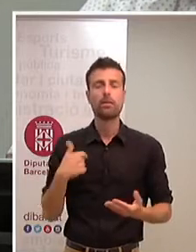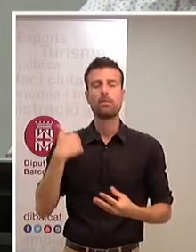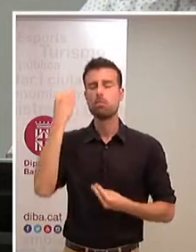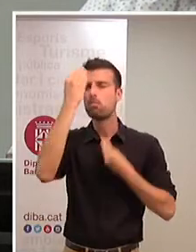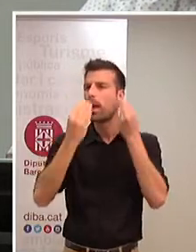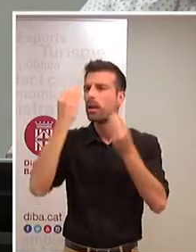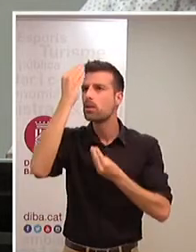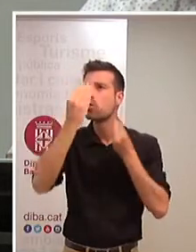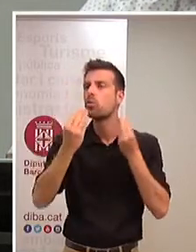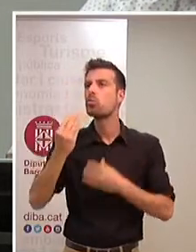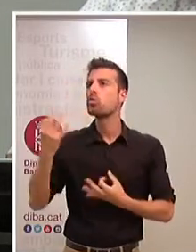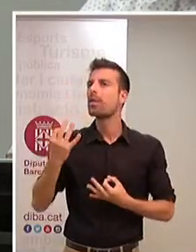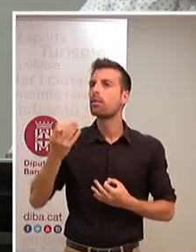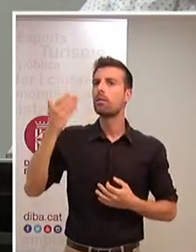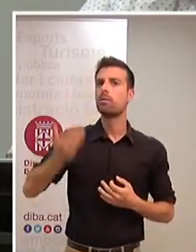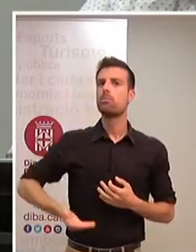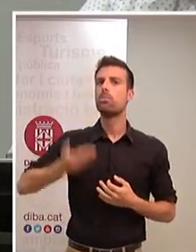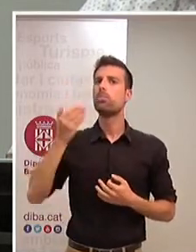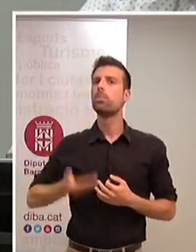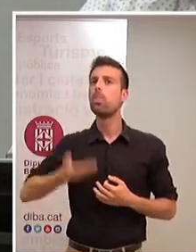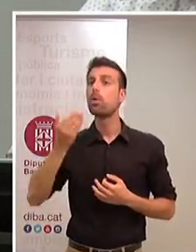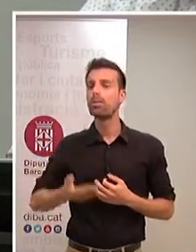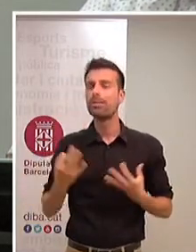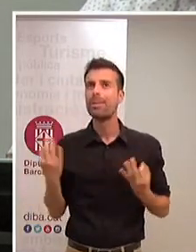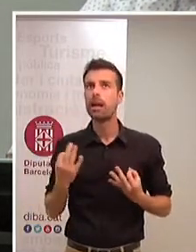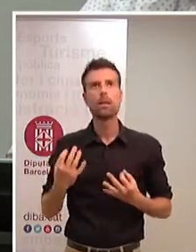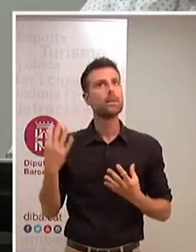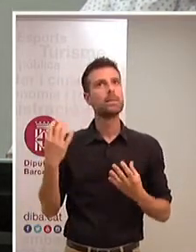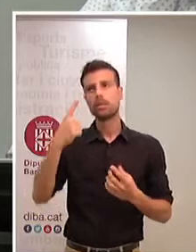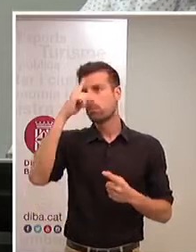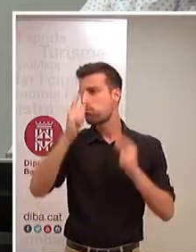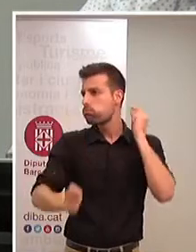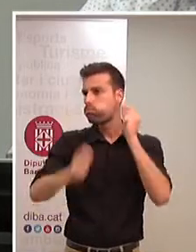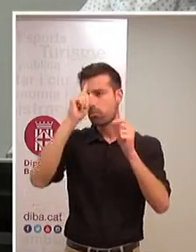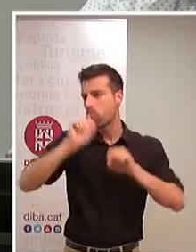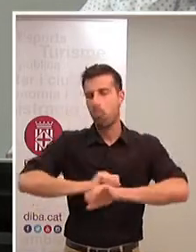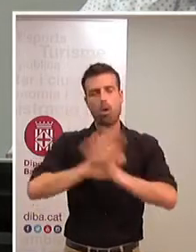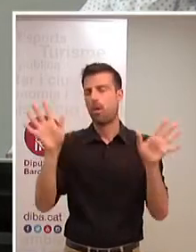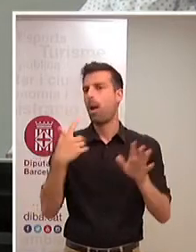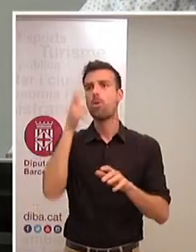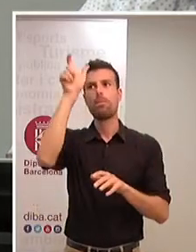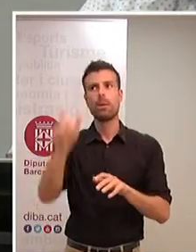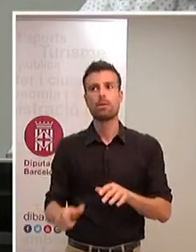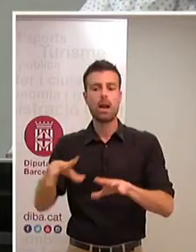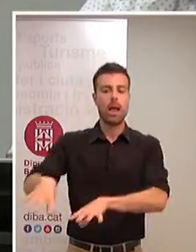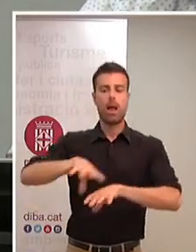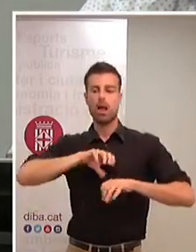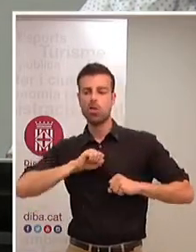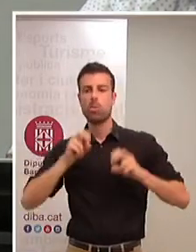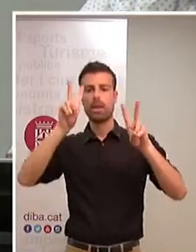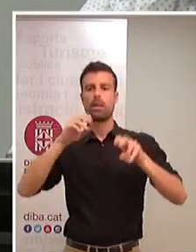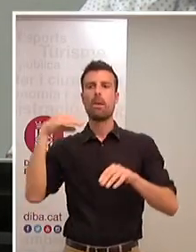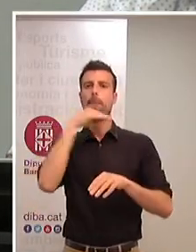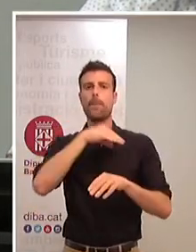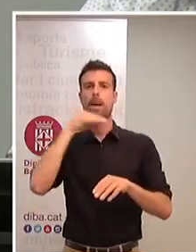és important que això ho pugui saber sempre aquella persona que va desenvolupar un rol en una administració